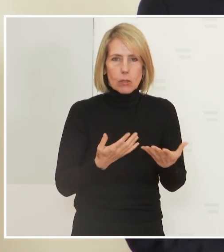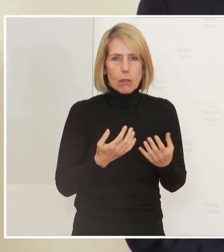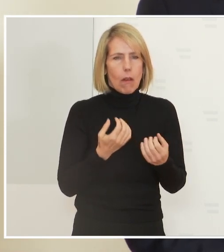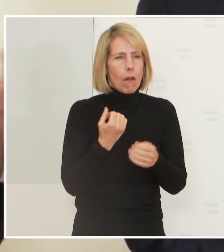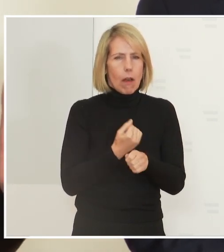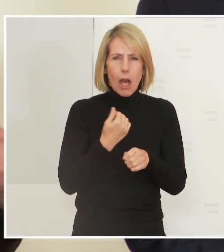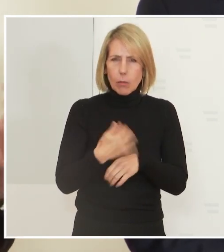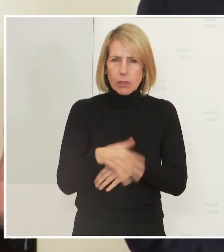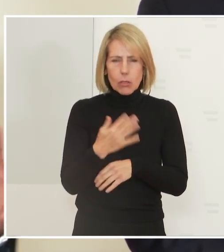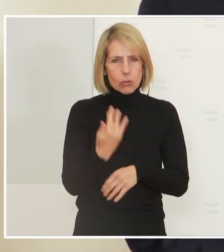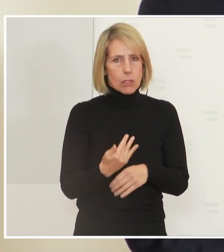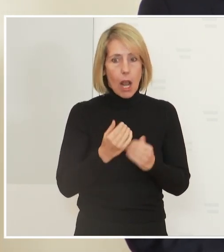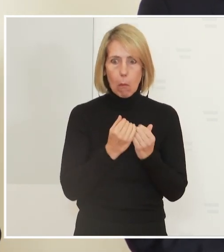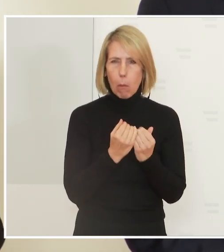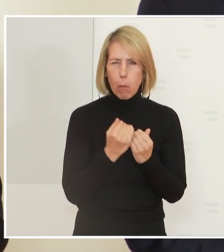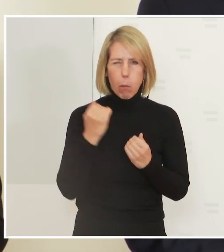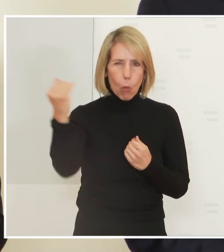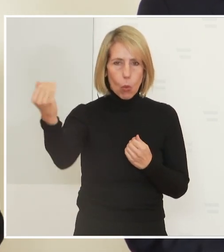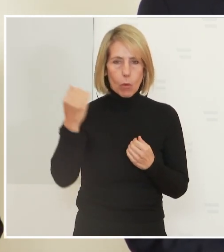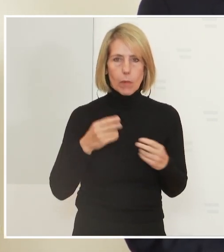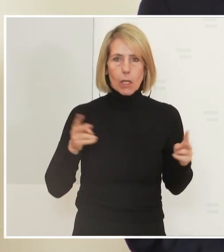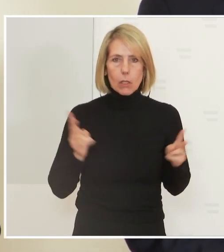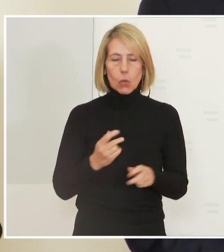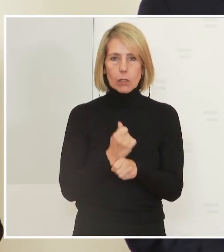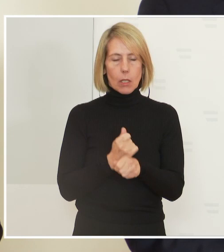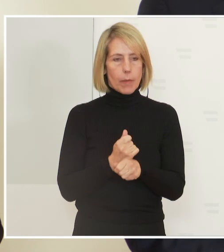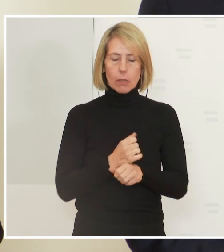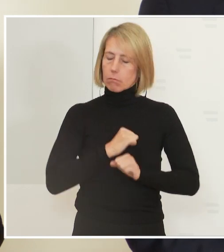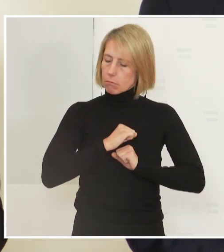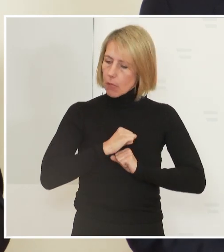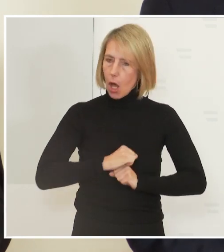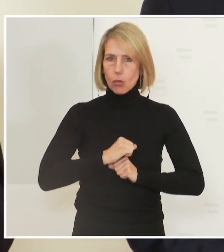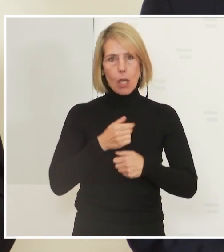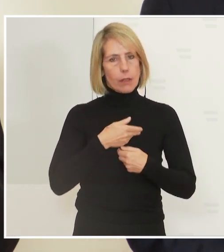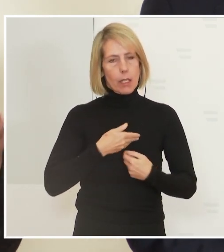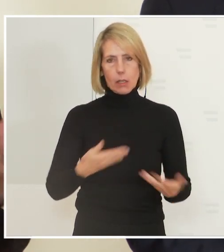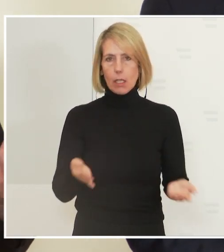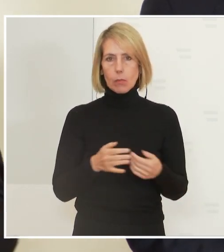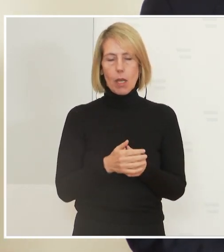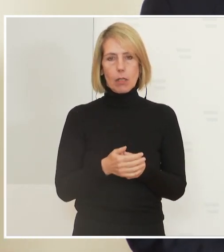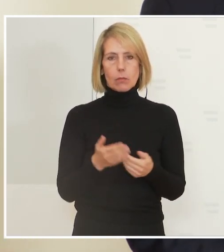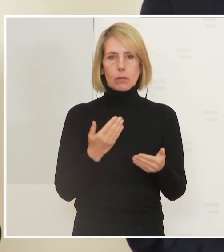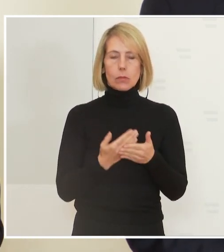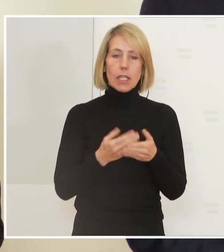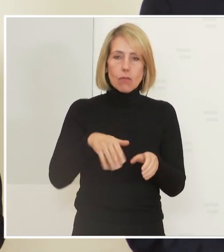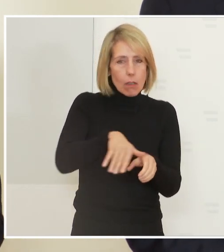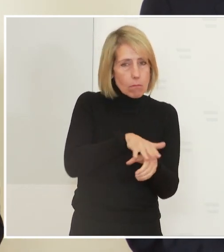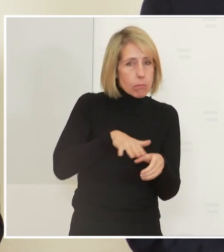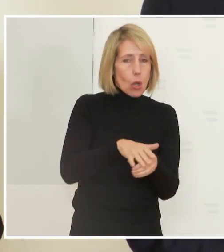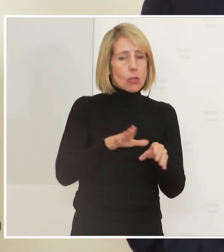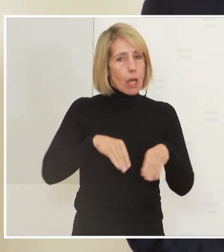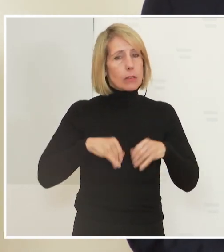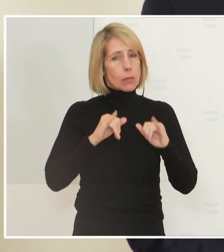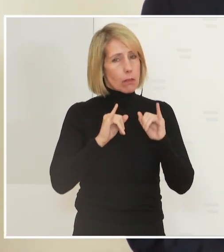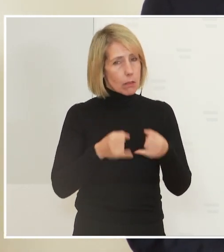ist draufgegangen. Kurzarbeit. Und das halten wir nicht mehr aus. Und deshalb wird es die Branche auch akzeptieren, dass